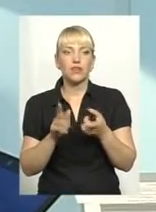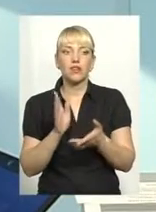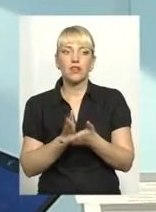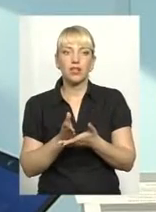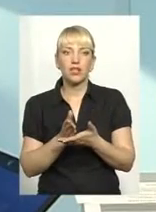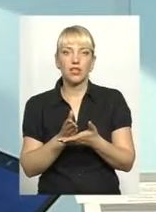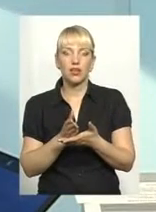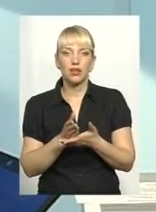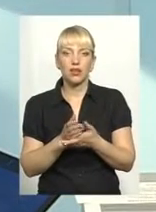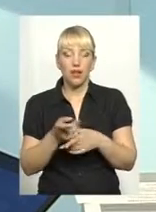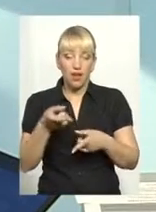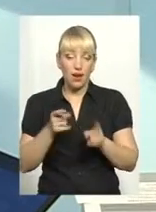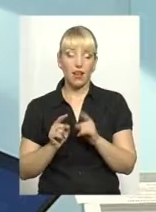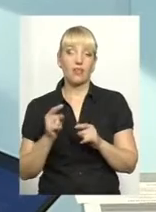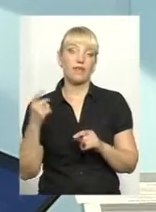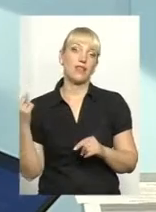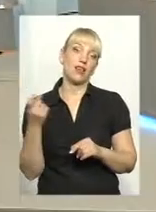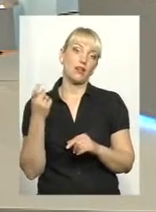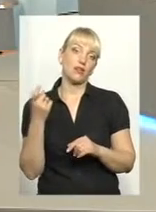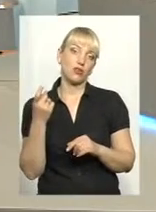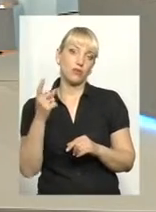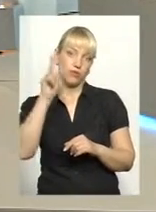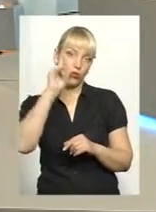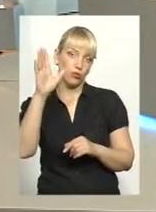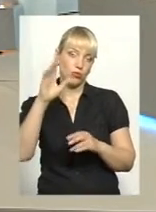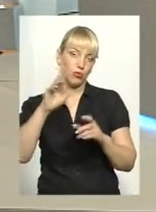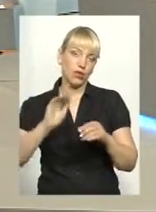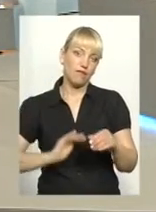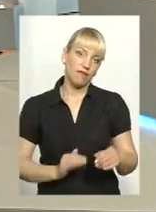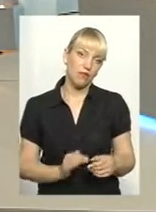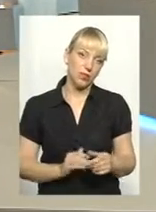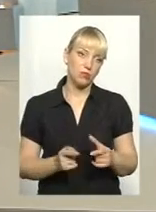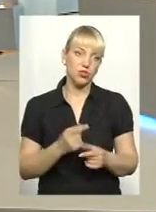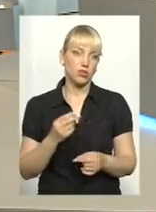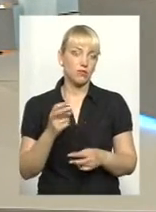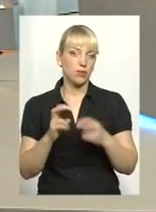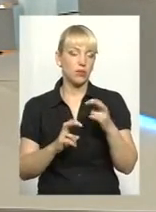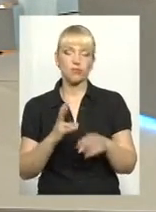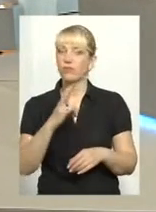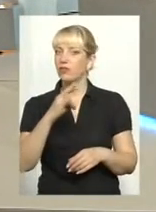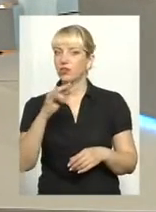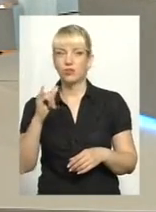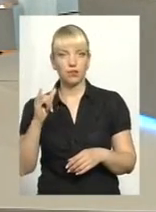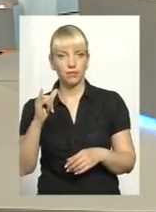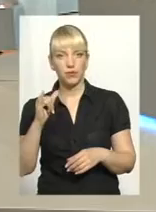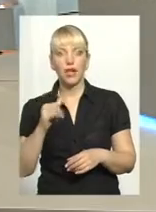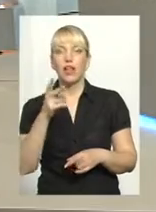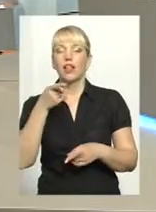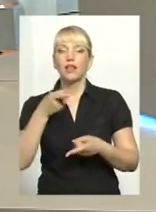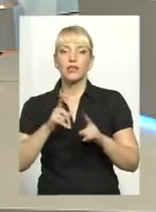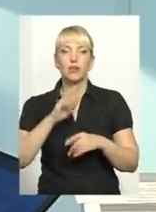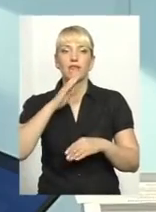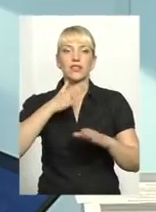реальним власником чи то досить відомої фірми, або ж підприємства. Насправді наша